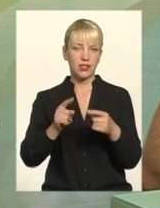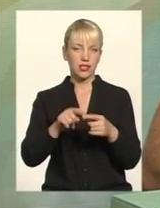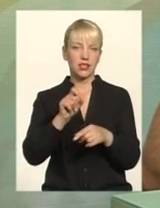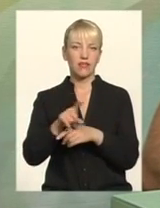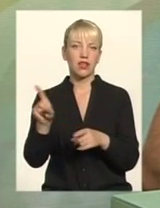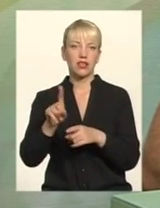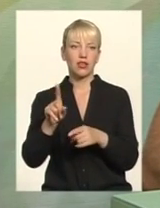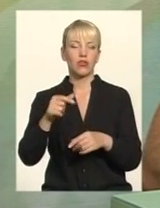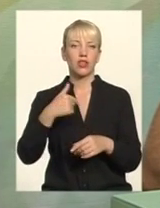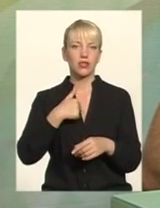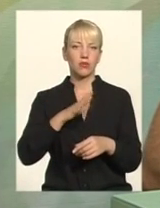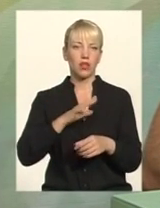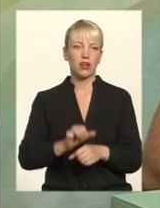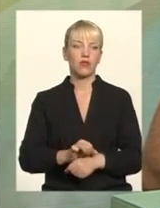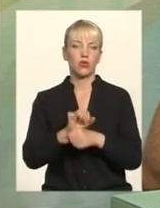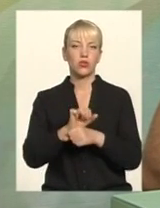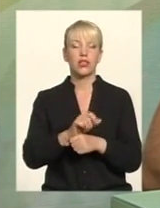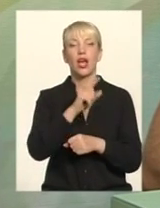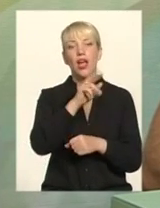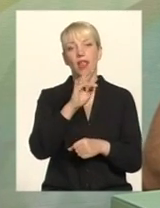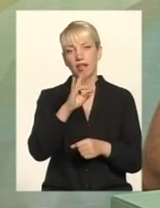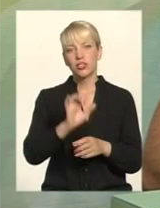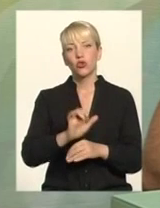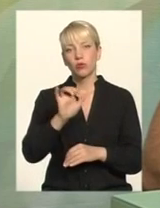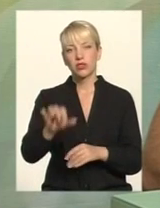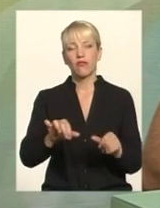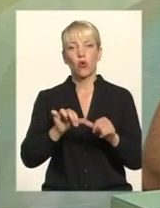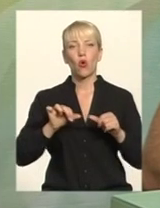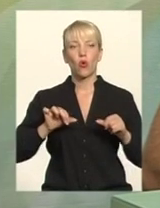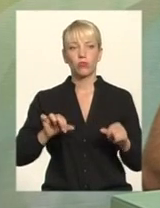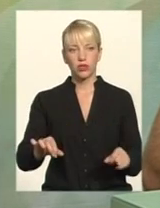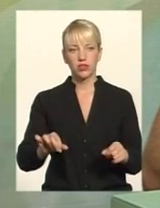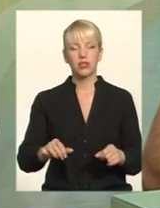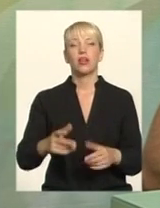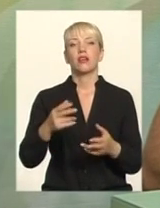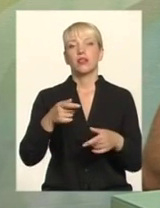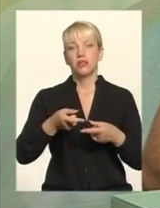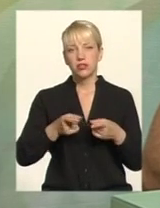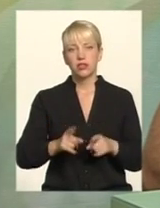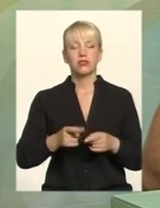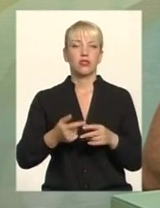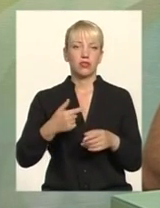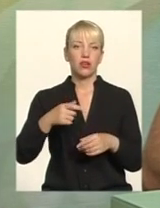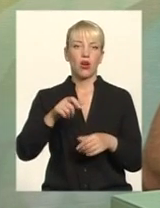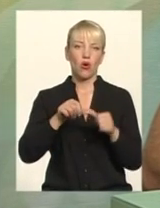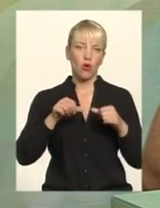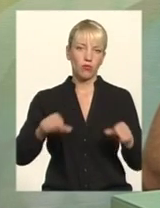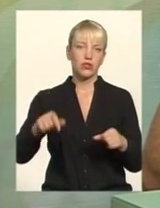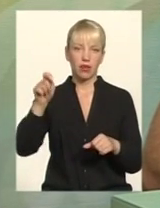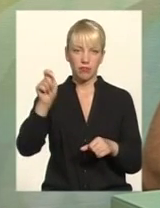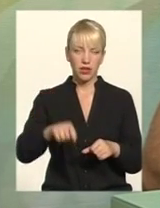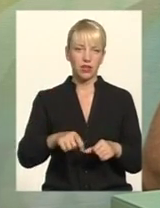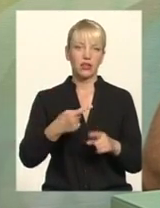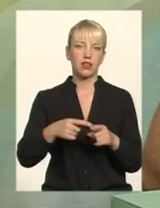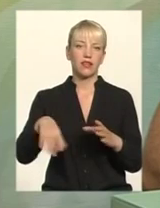прислав комісії? У нас ілюзій не було Тому що комісія підійде абсолютно формально до цього Дійсно, комісія підійшла формально Сказала, всі чиновники по